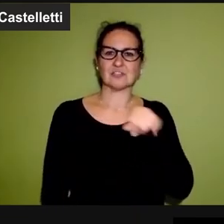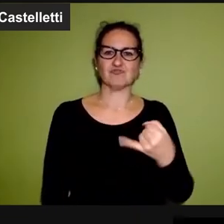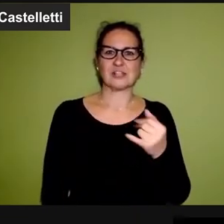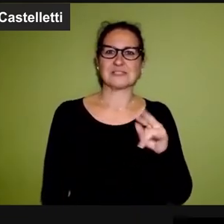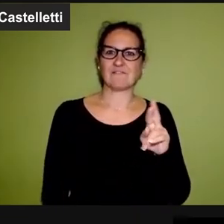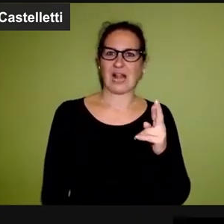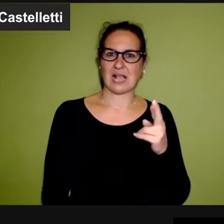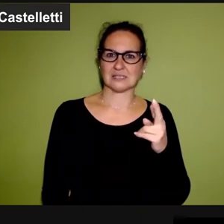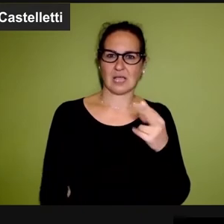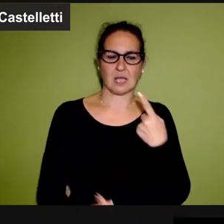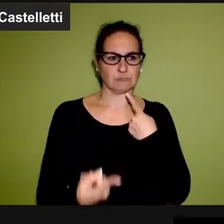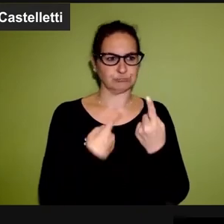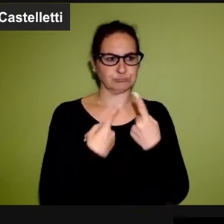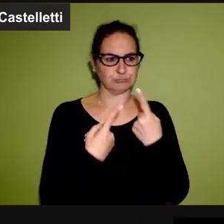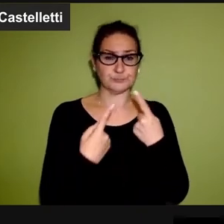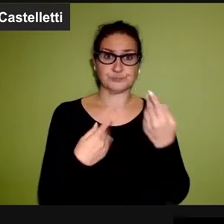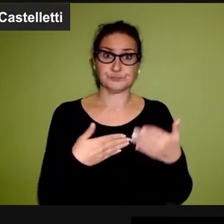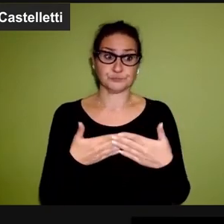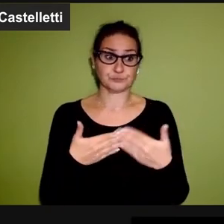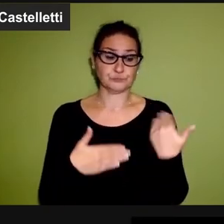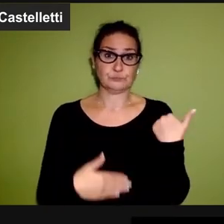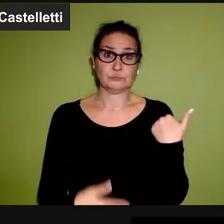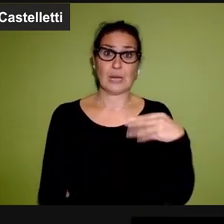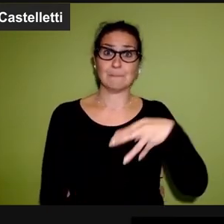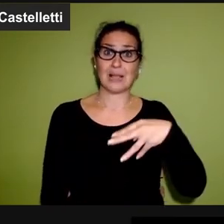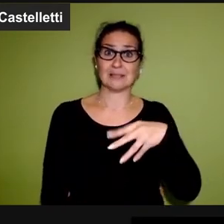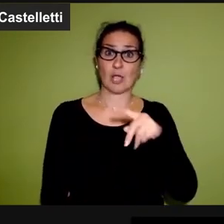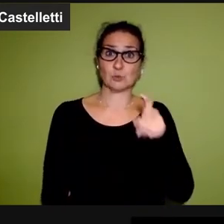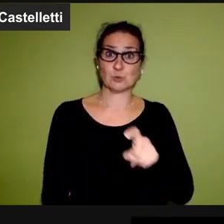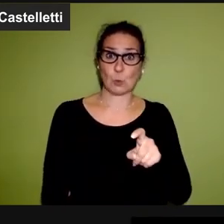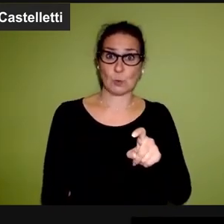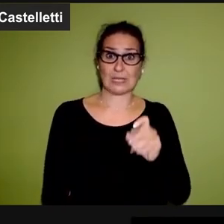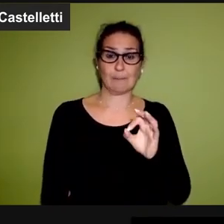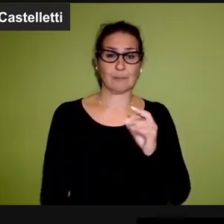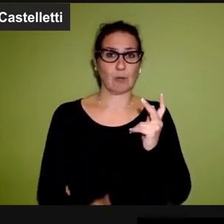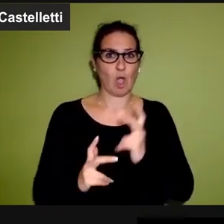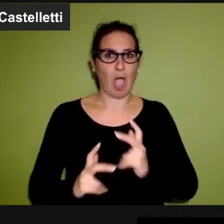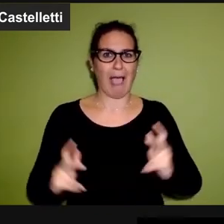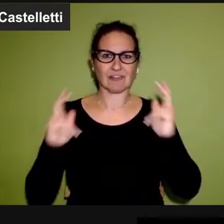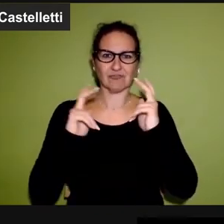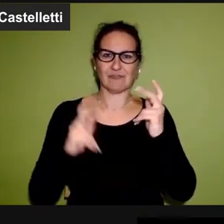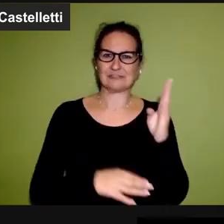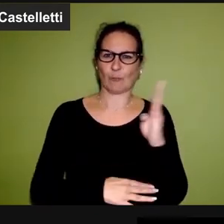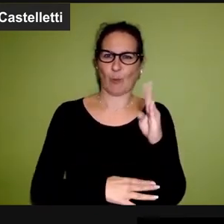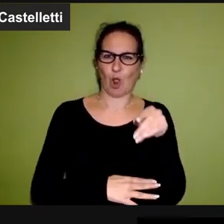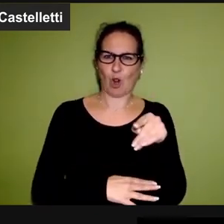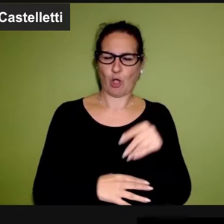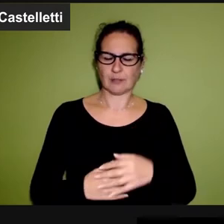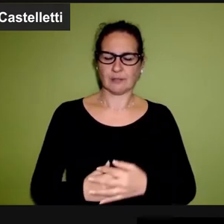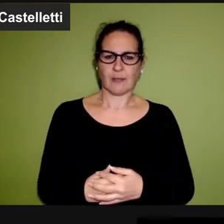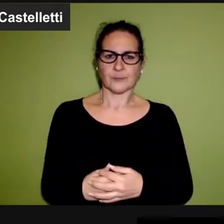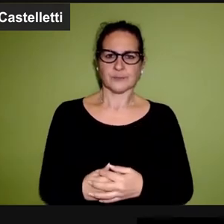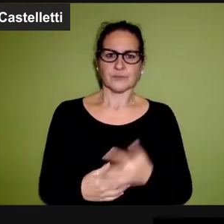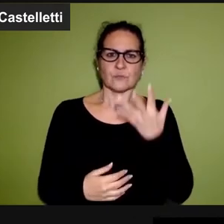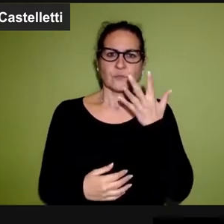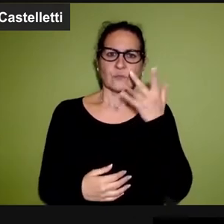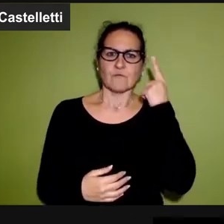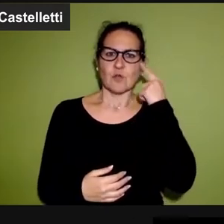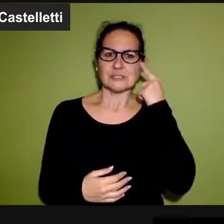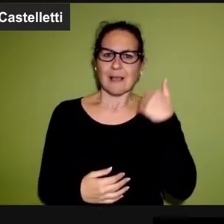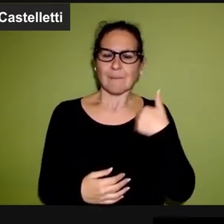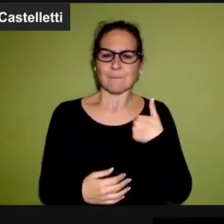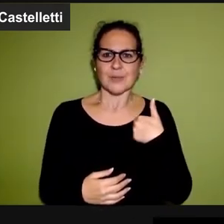Tettamanzi a Joseph Ratzinger, di recente anche con Matteo Zuppi che è l'arcivescovo di Bologna. Volevo sapere